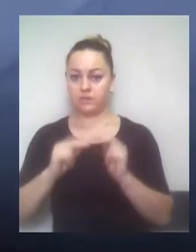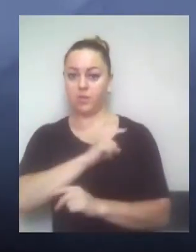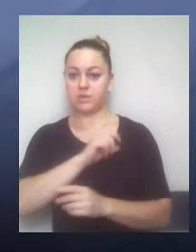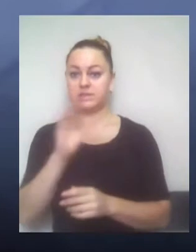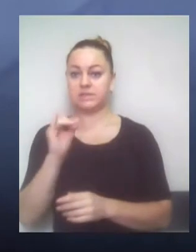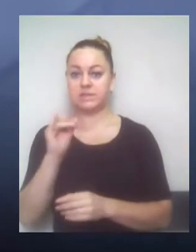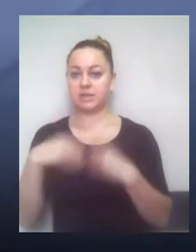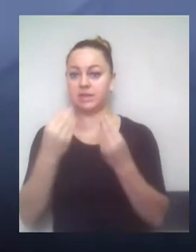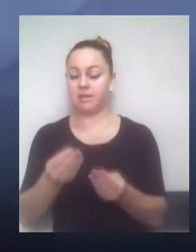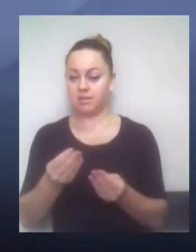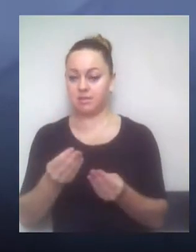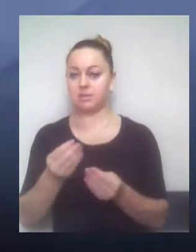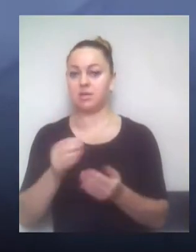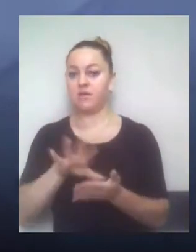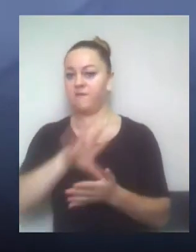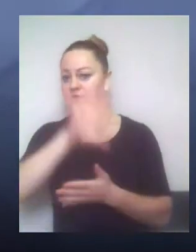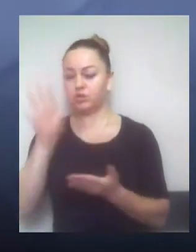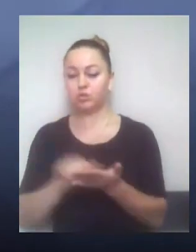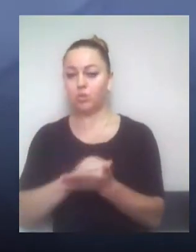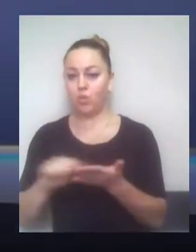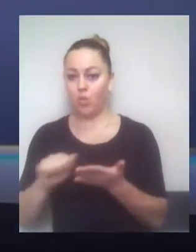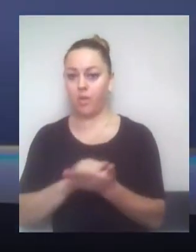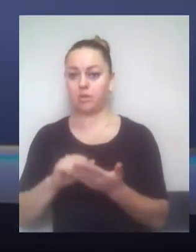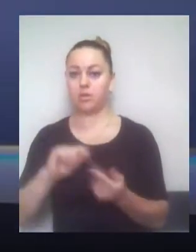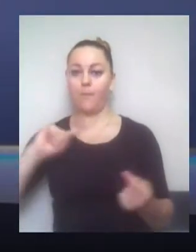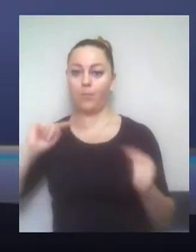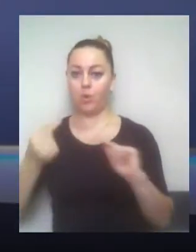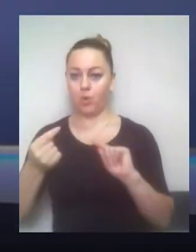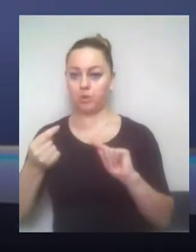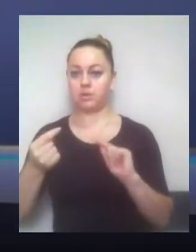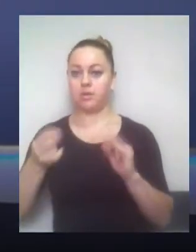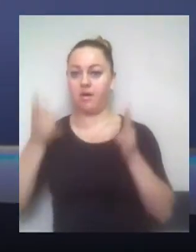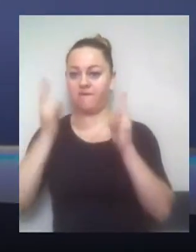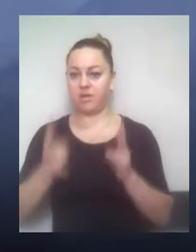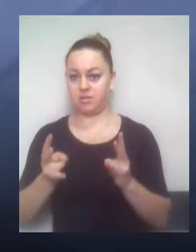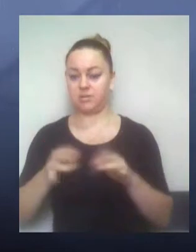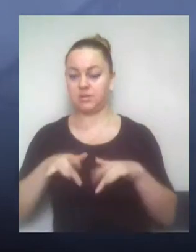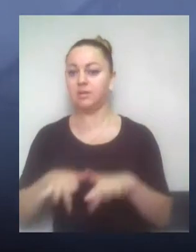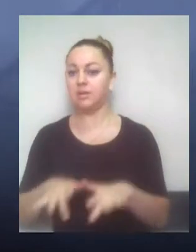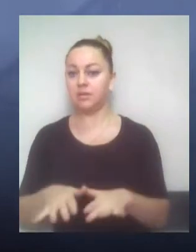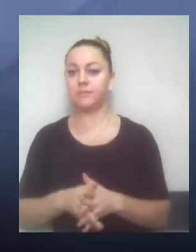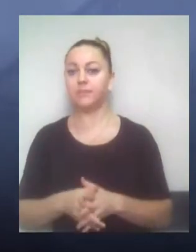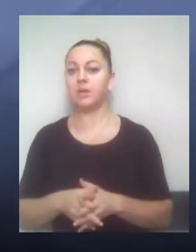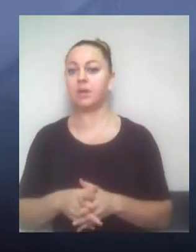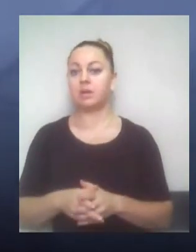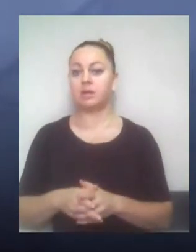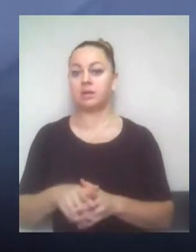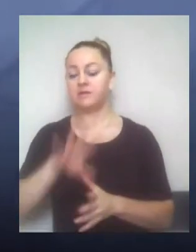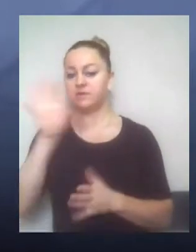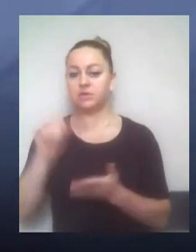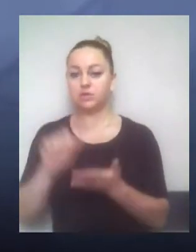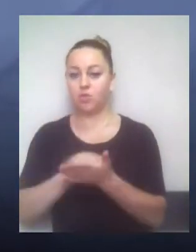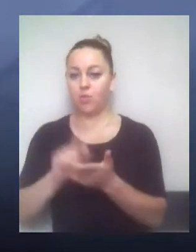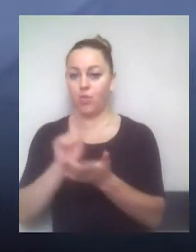протиаварийных заходов, які повинні бути в житті спочатку цьому управлінню. Тобто, це управління повинно отримати всю цю документацію.